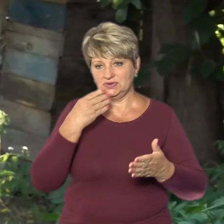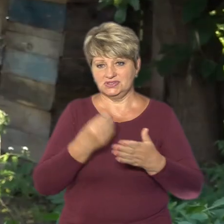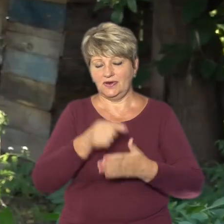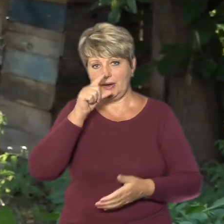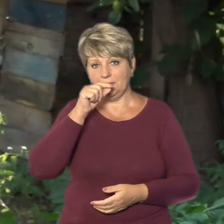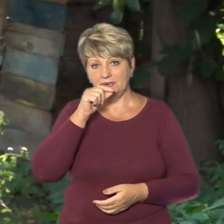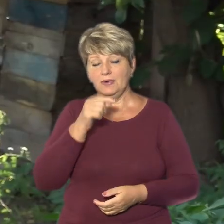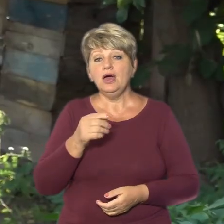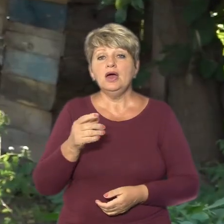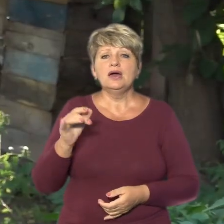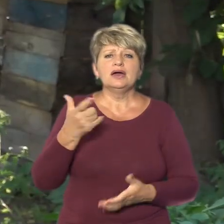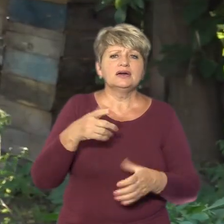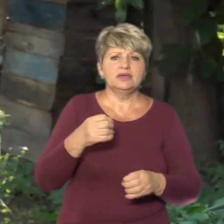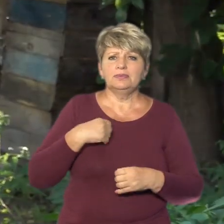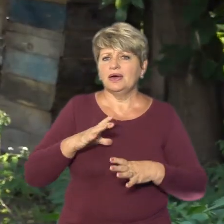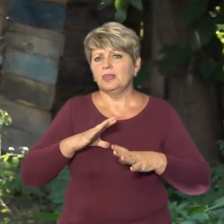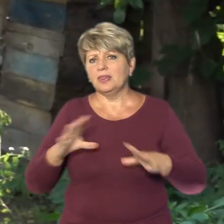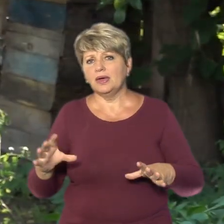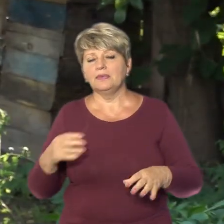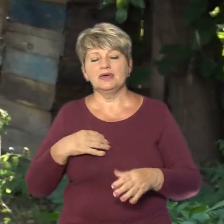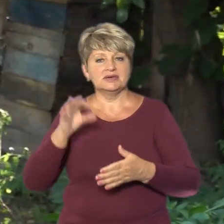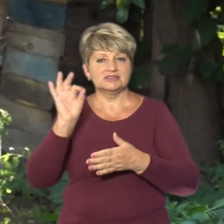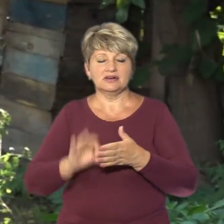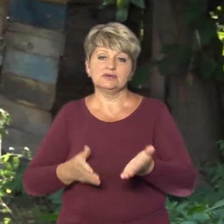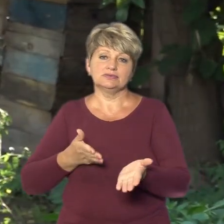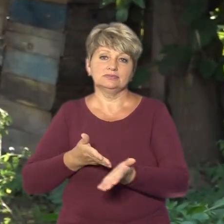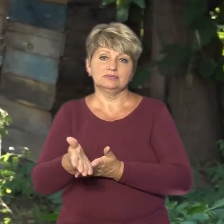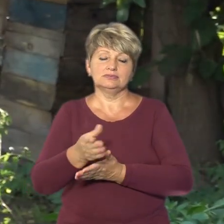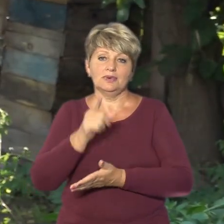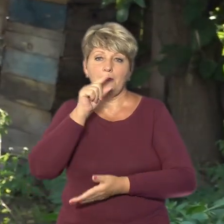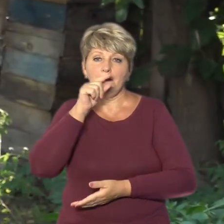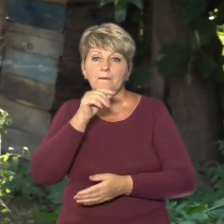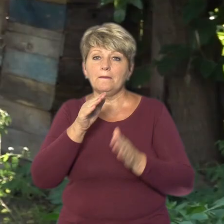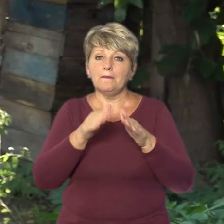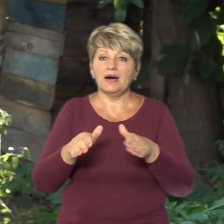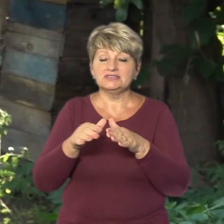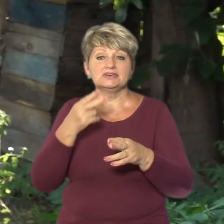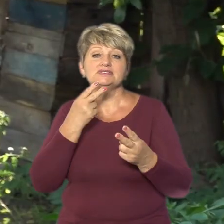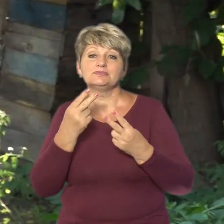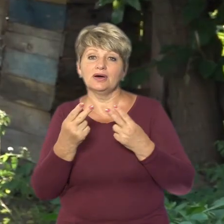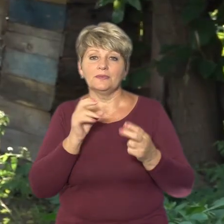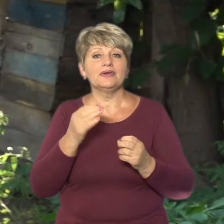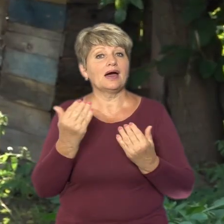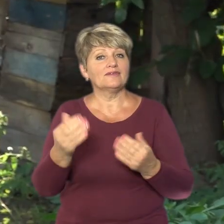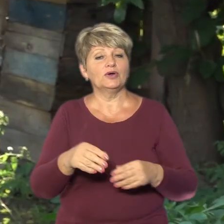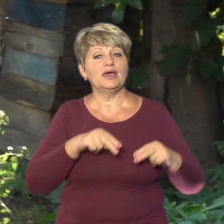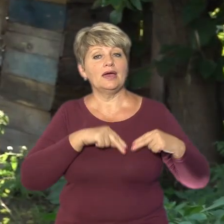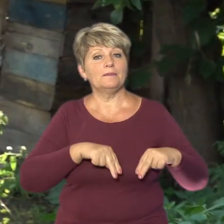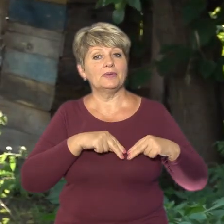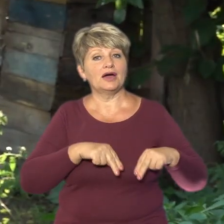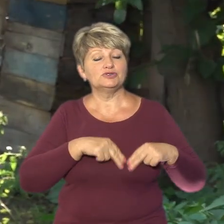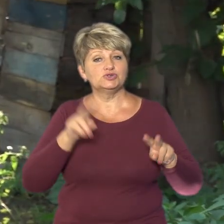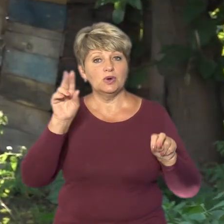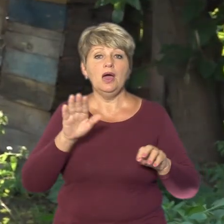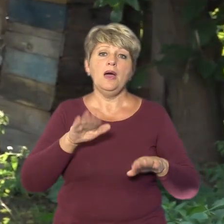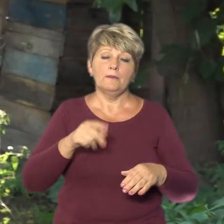Коли б я откуда не приїжджав, перше я йду на пасіку, дивлюся, як вони працюють, а потім вже годую